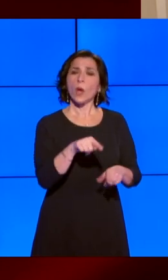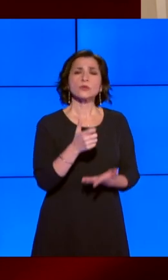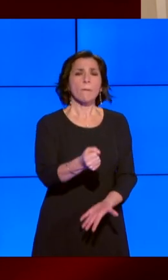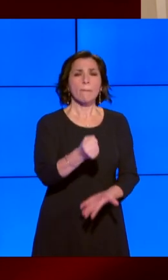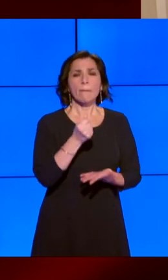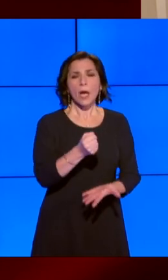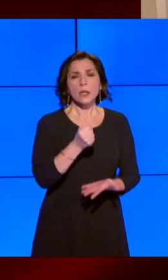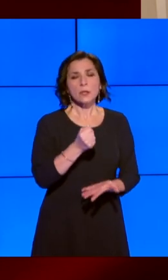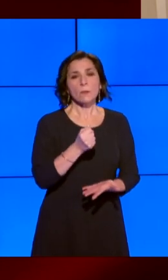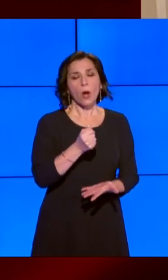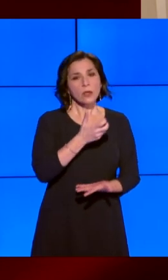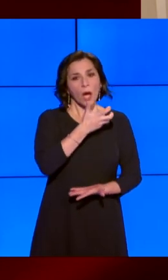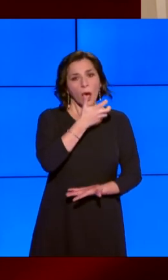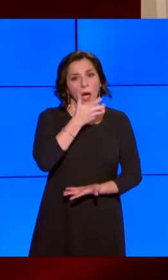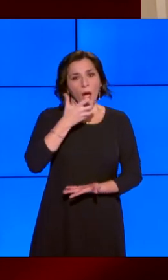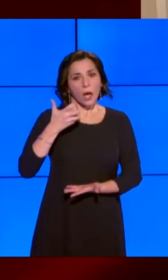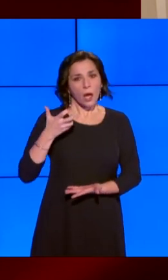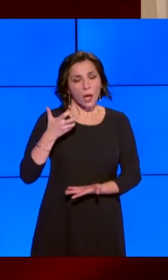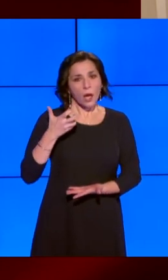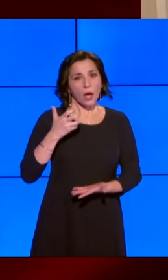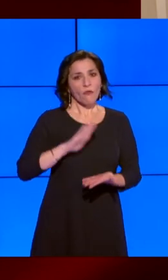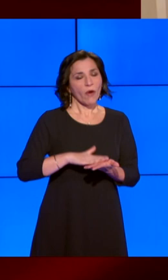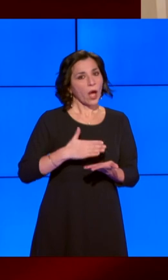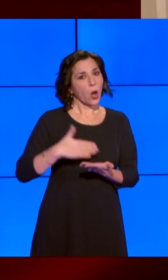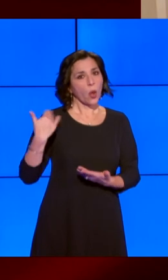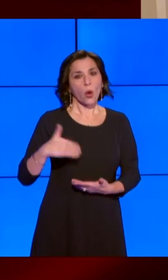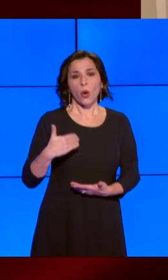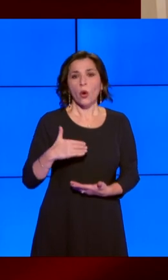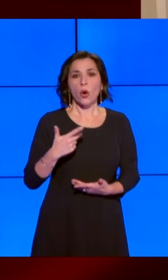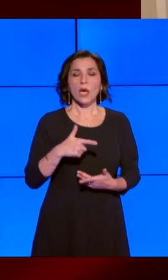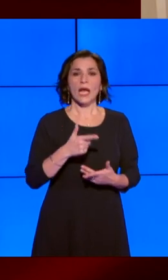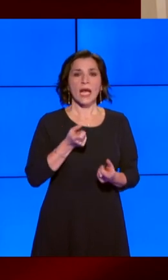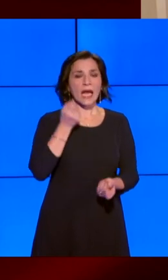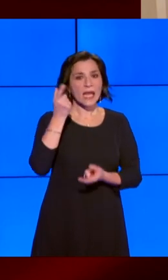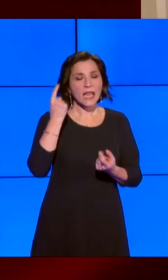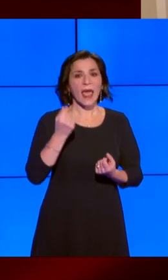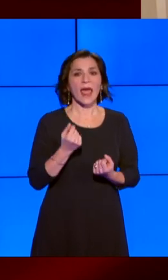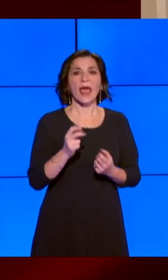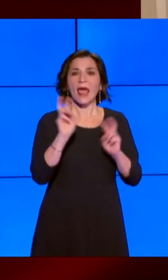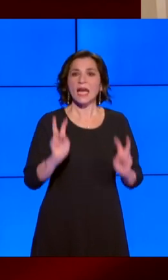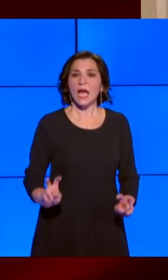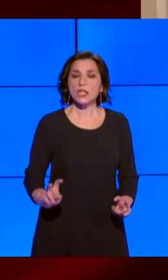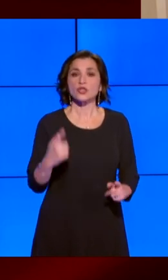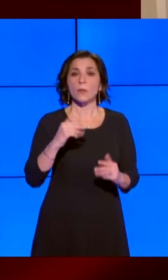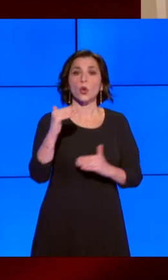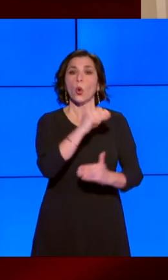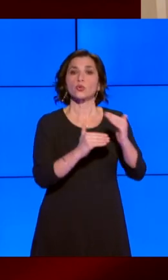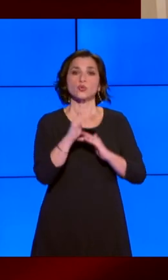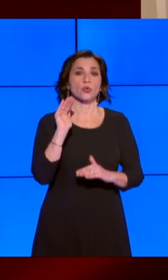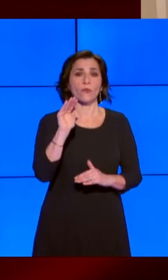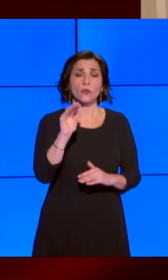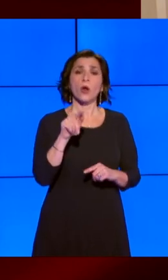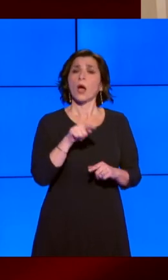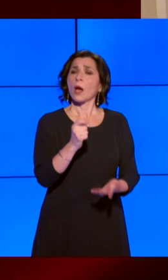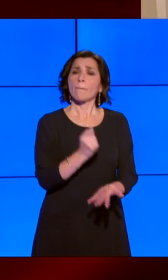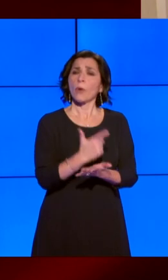di idee e di energie per costruire il futuro. È essenziale che sia disponibile per tutti,